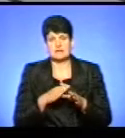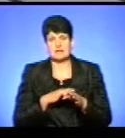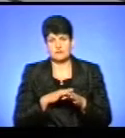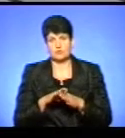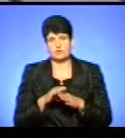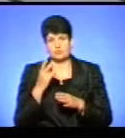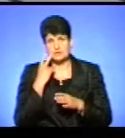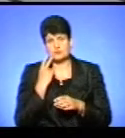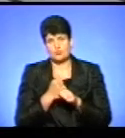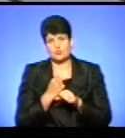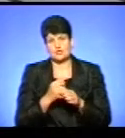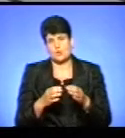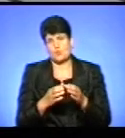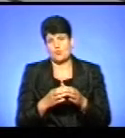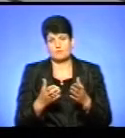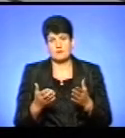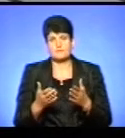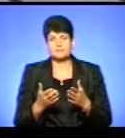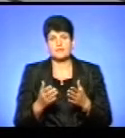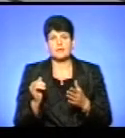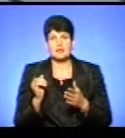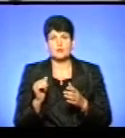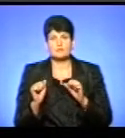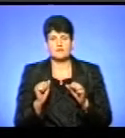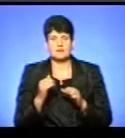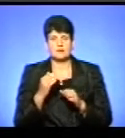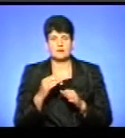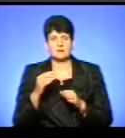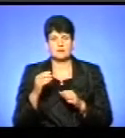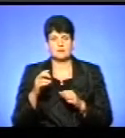постійно дійча робоча група відповідного управління муніципальної поліції.